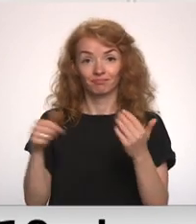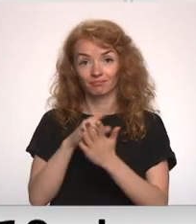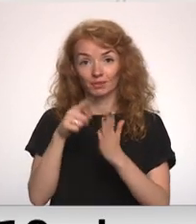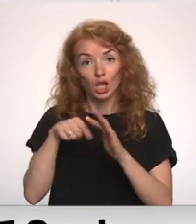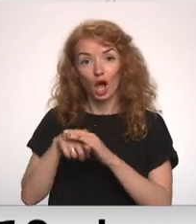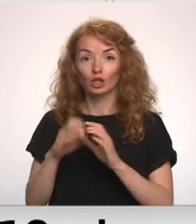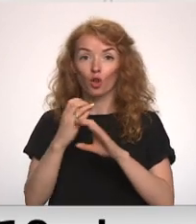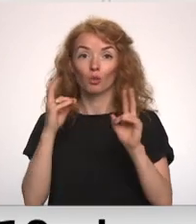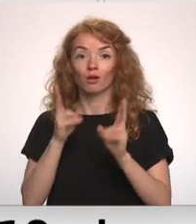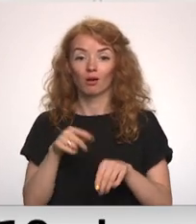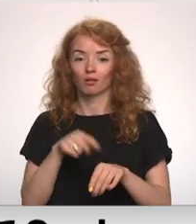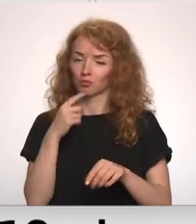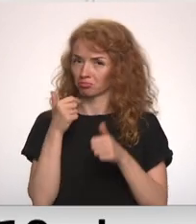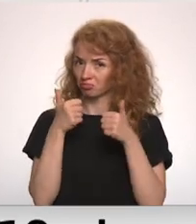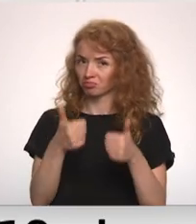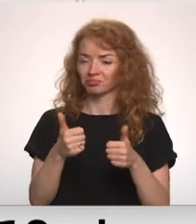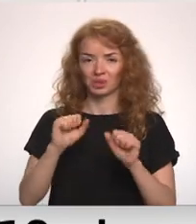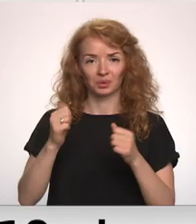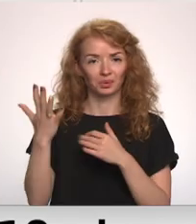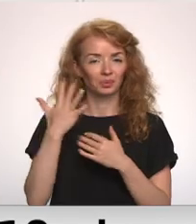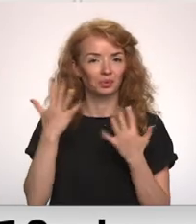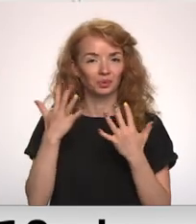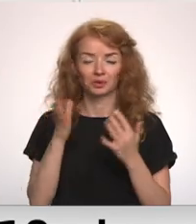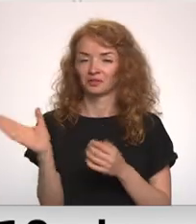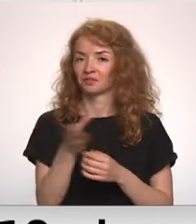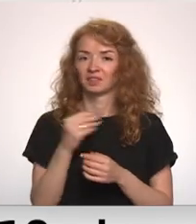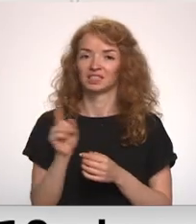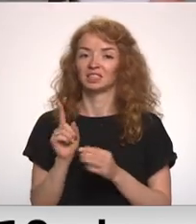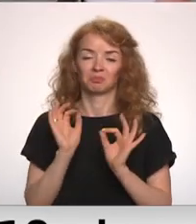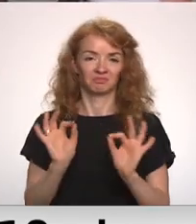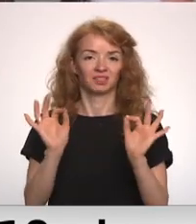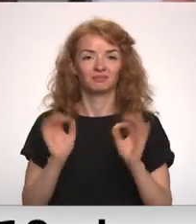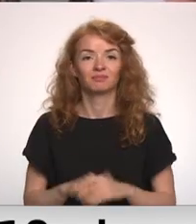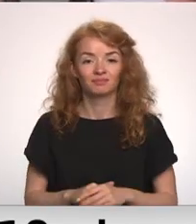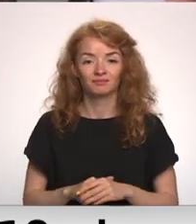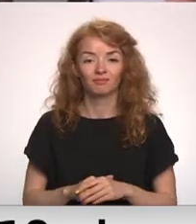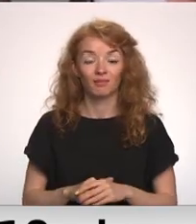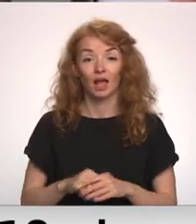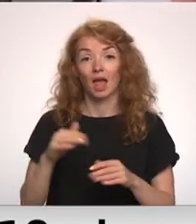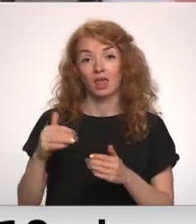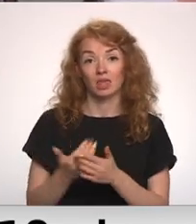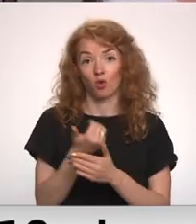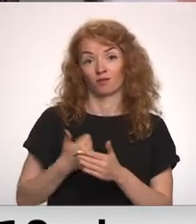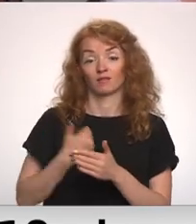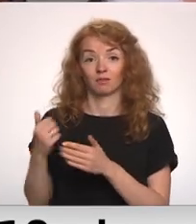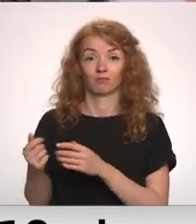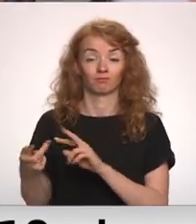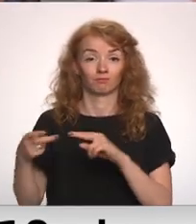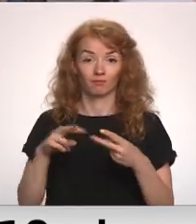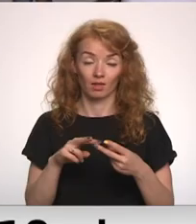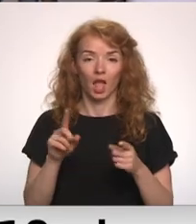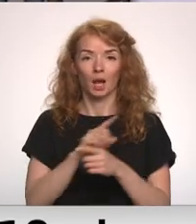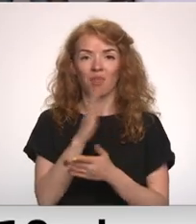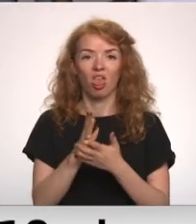autobusā? Jauki, ventilācija, viss, viss, viss tā kā vajag. Līdz ar pārvedātāju maiņu pasažieriem pieejams